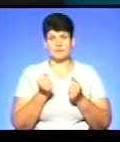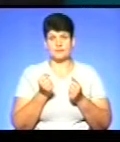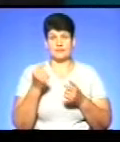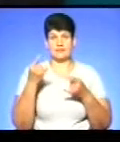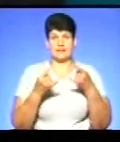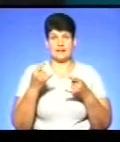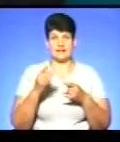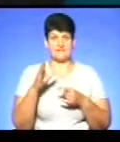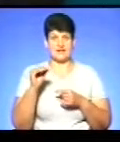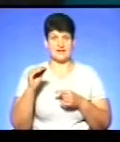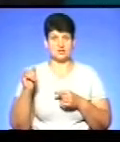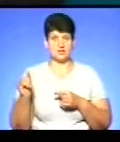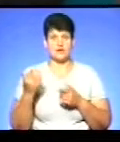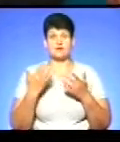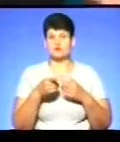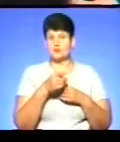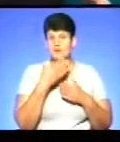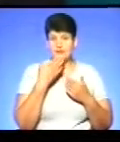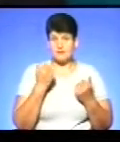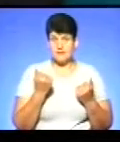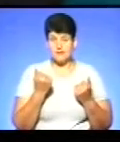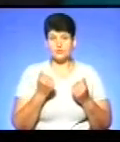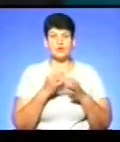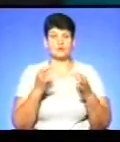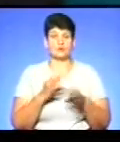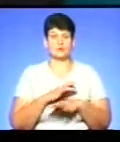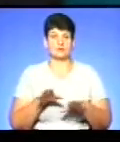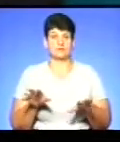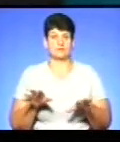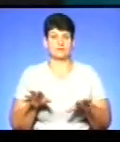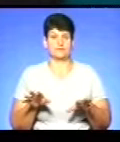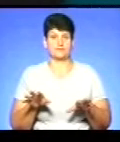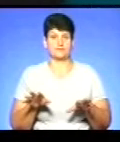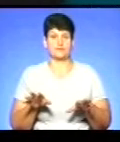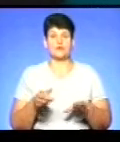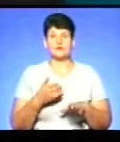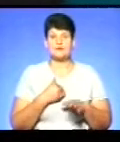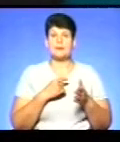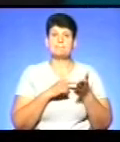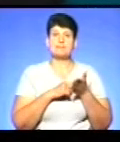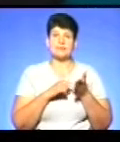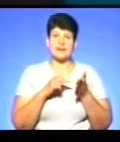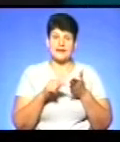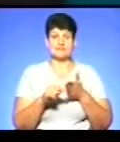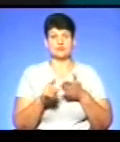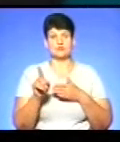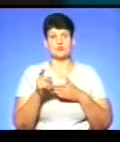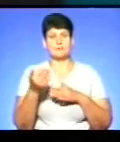із телевежі. А якщо немає, то ніякого не буде. Я більше того, ще хотів би підкреслити, що